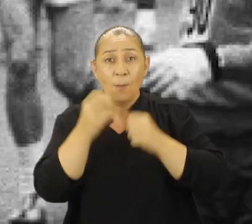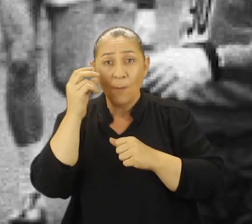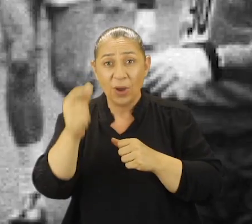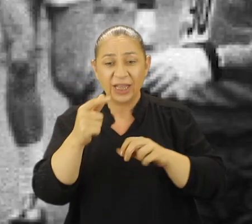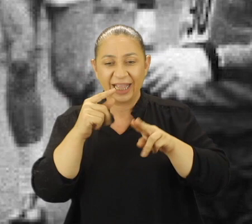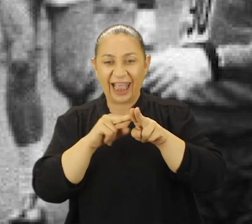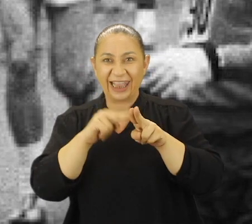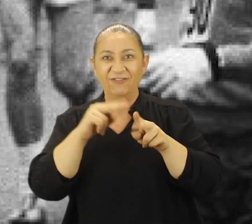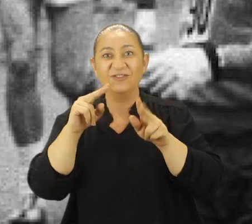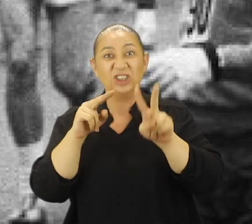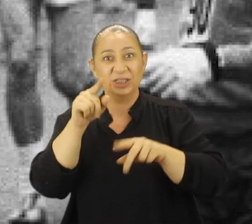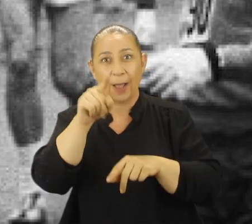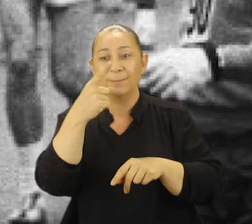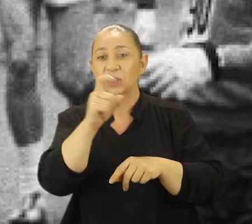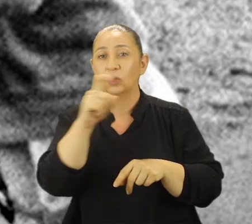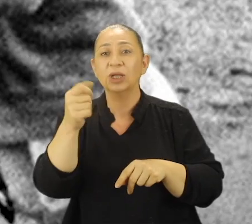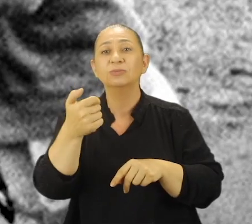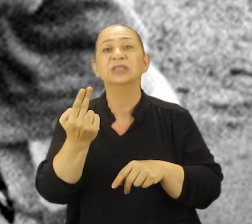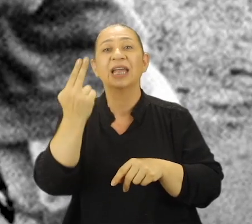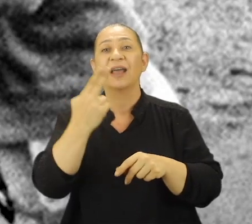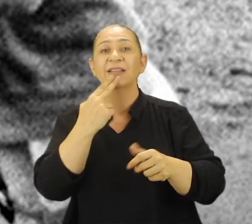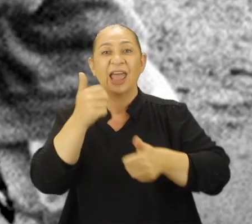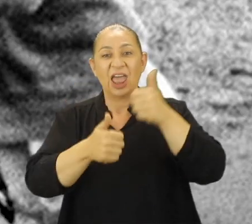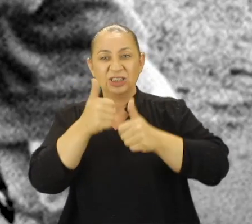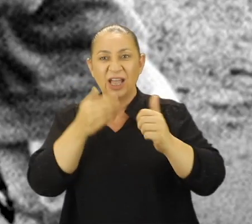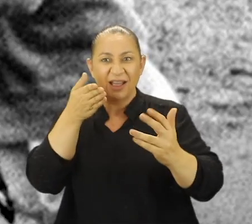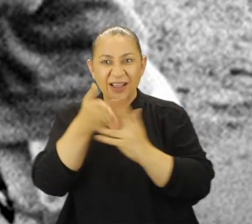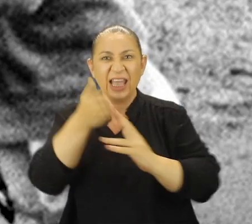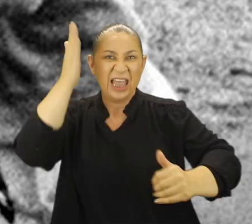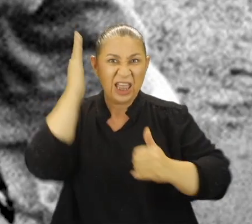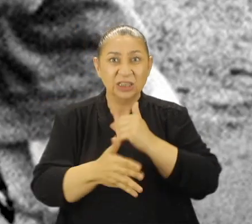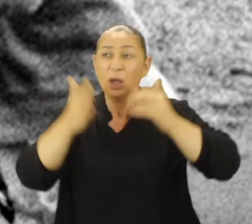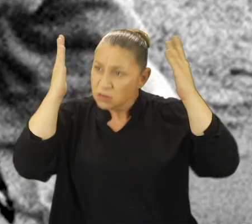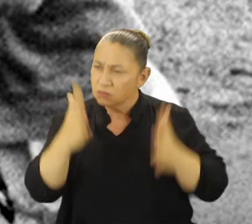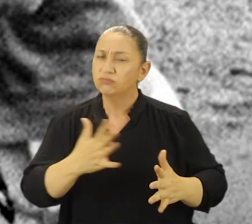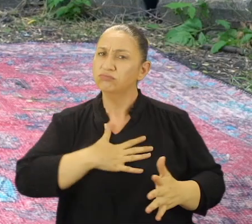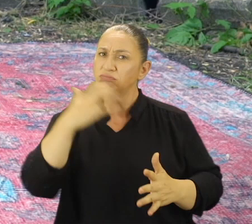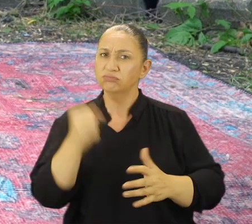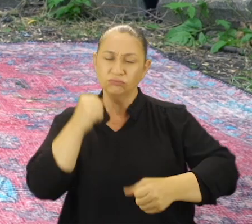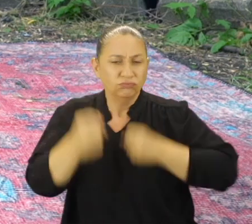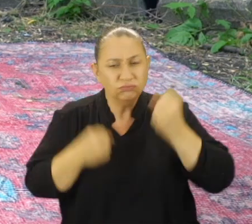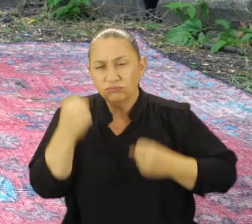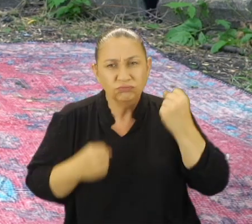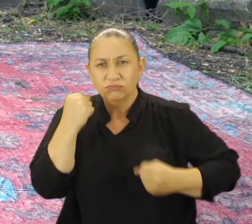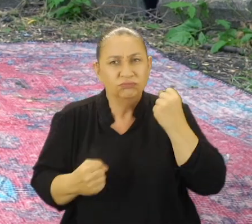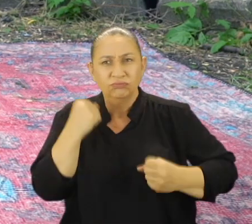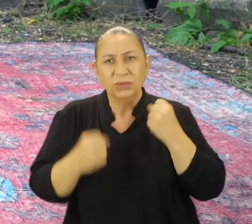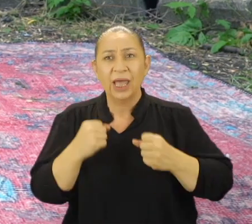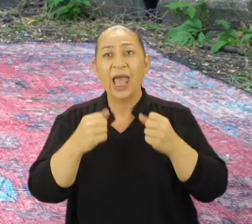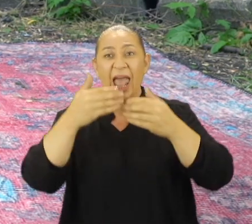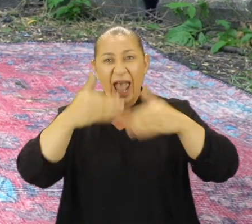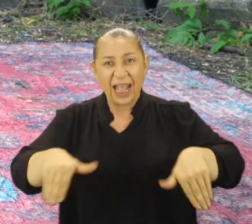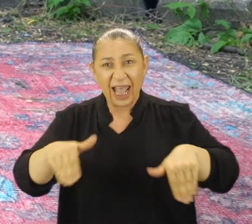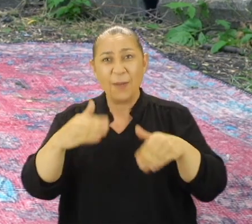Maraton kuşucusu olan Catherine Virginia 1967'de kadınların yarışa katılmasına yasaklanmasına rağmen koşmaya başlamış